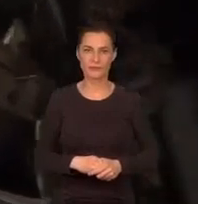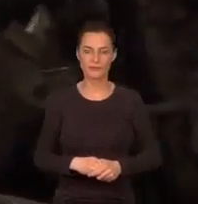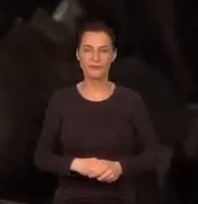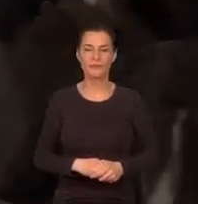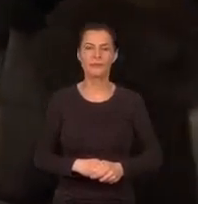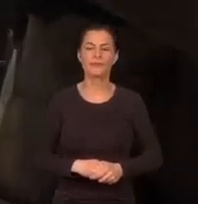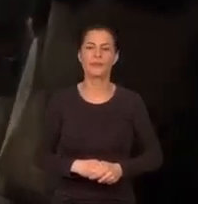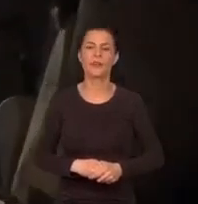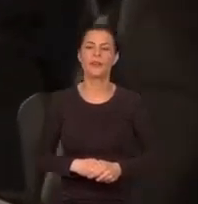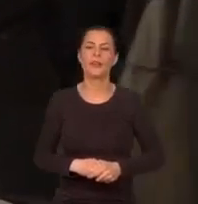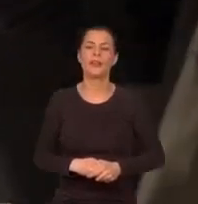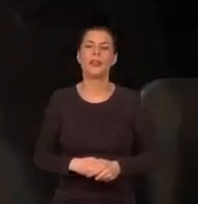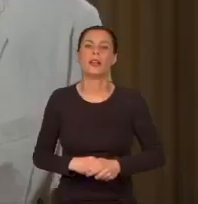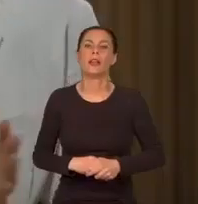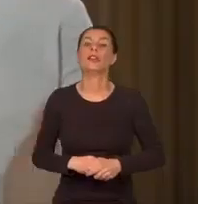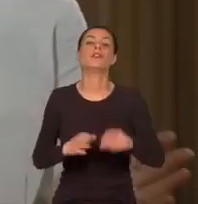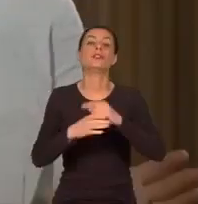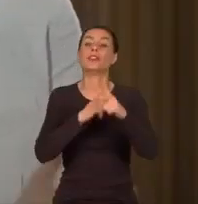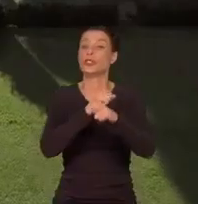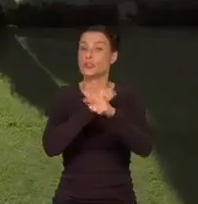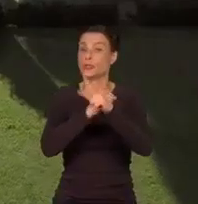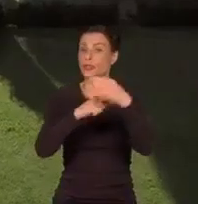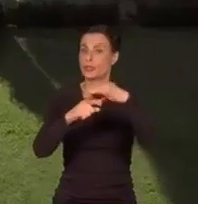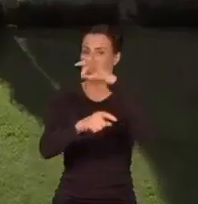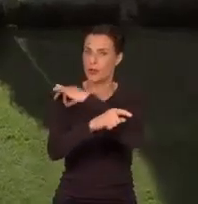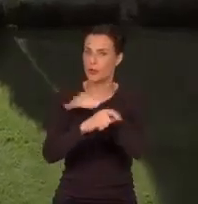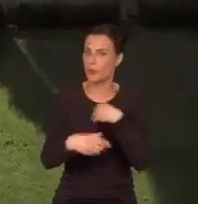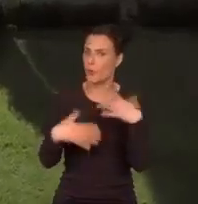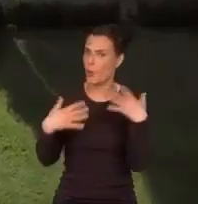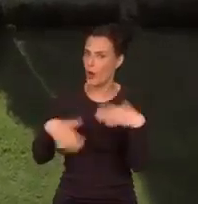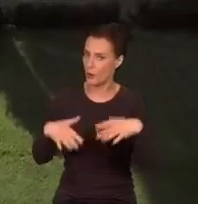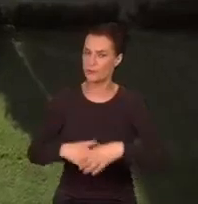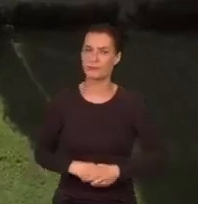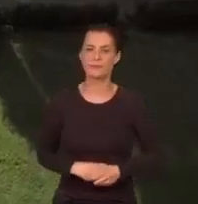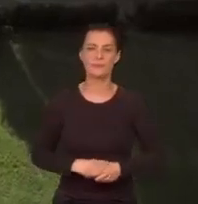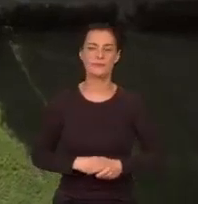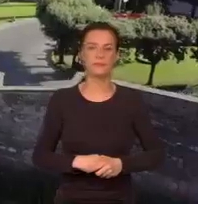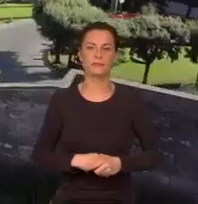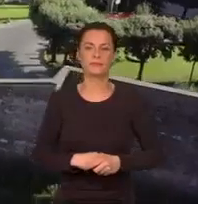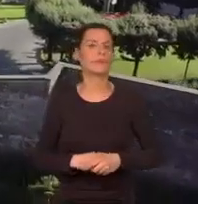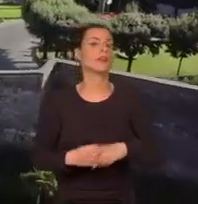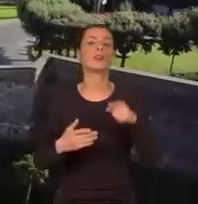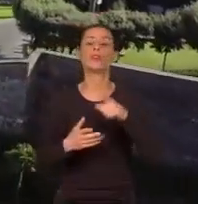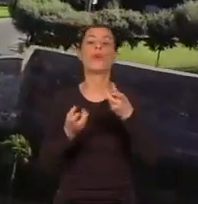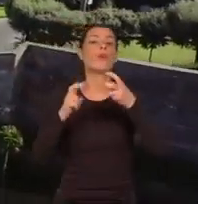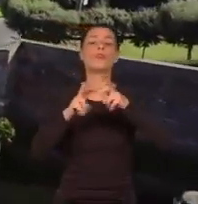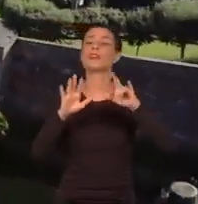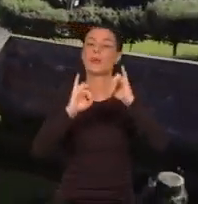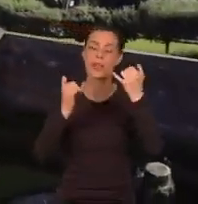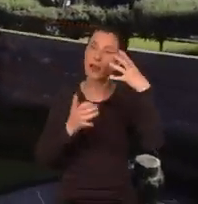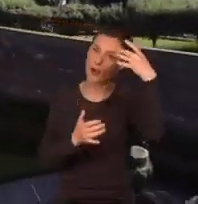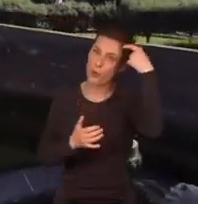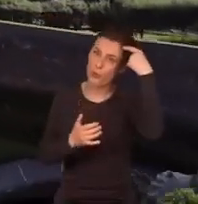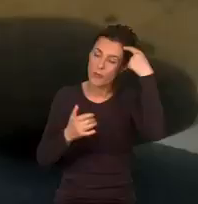80 kilometrów bieżących, zdumiewające. Te cuda powstały w twórczych umysłach